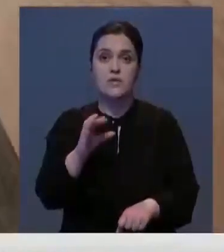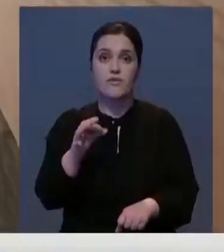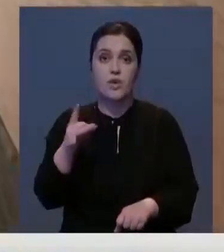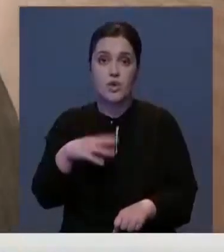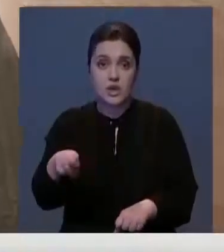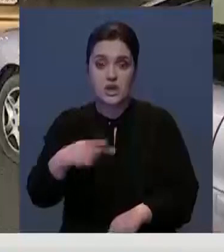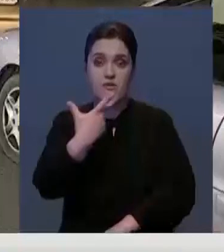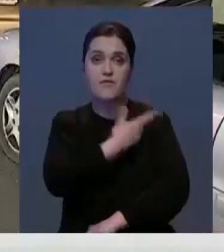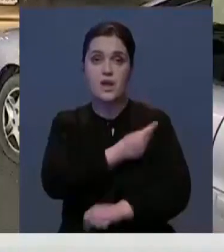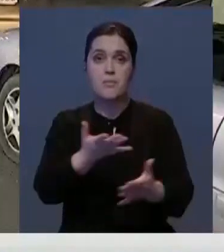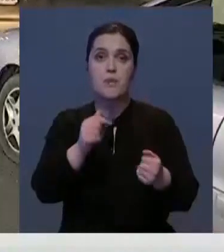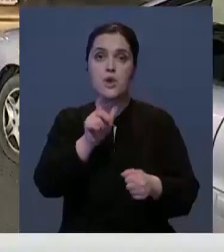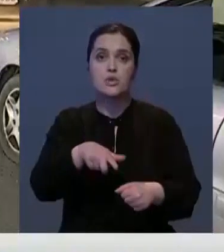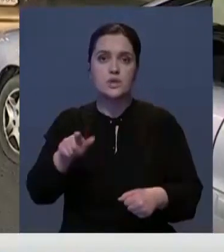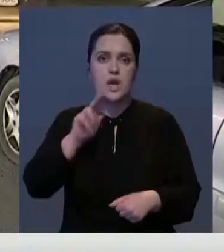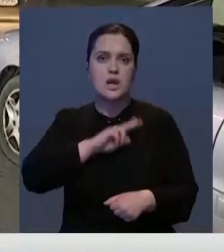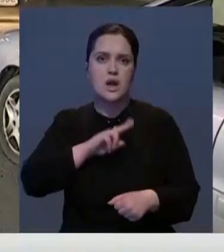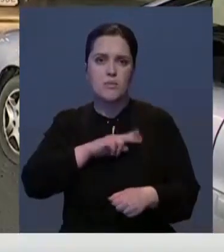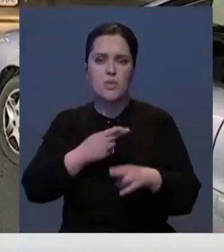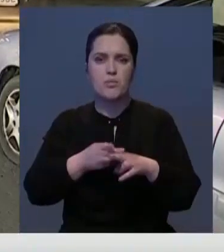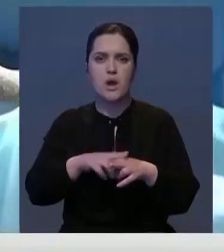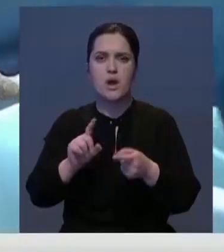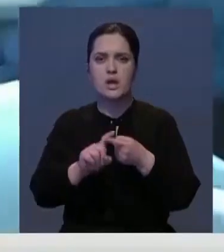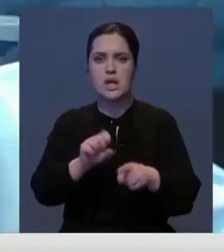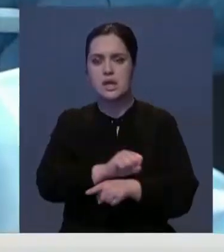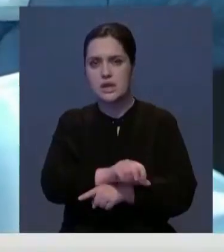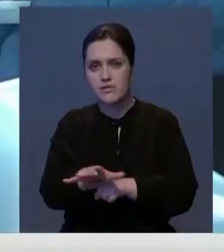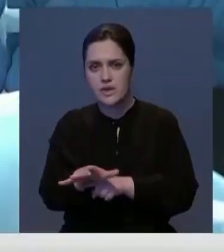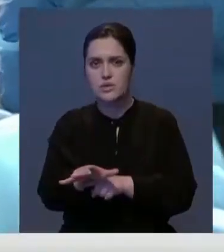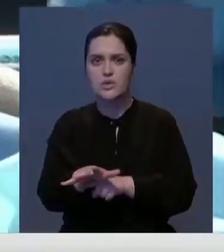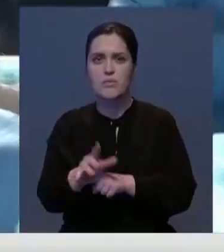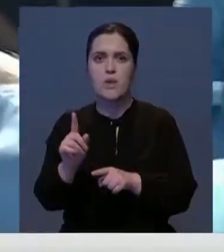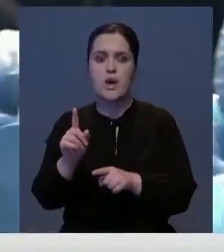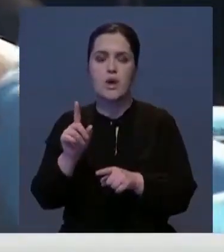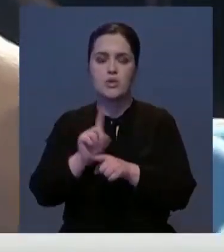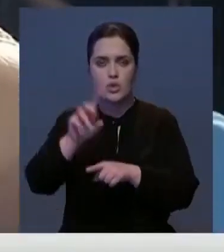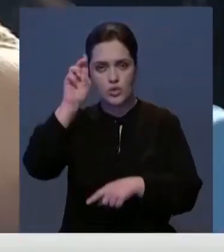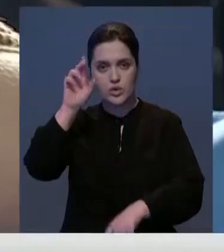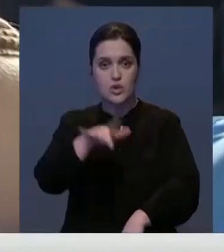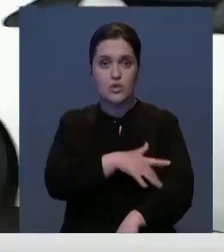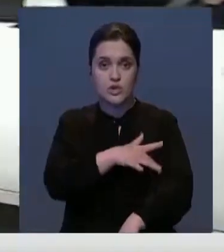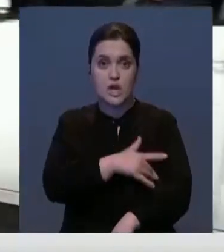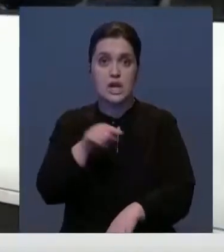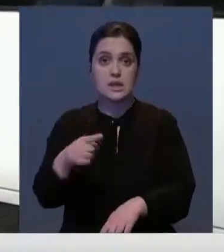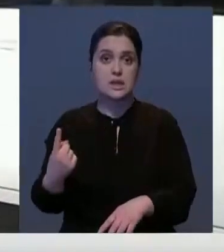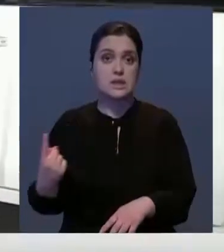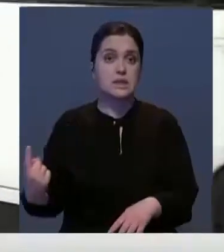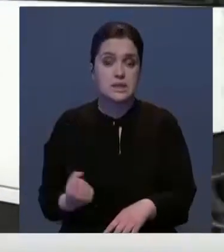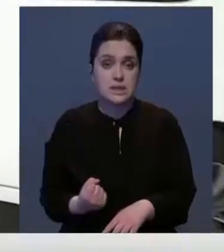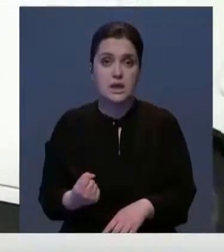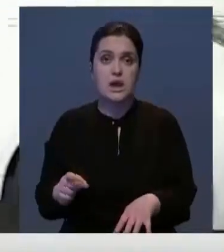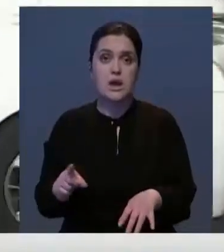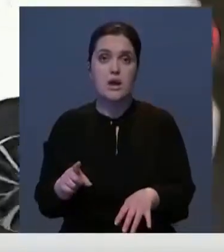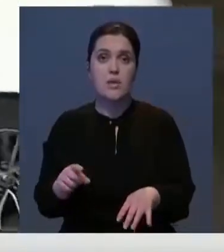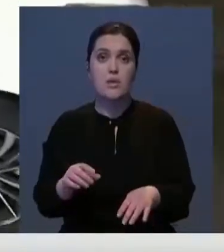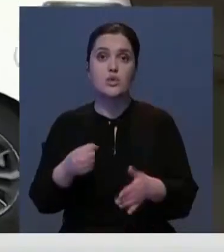вакцину получают люди, работающие на передовой борьбы с коронавирусом, а также госслужащие. Кроме того, на этой неделе власти страны